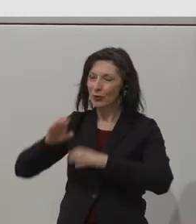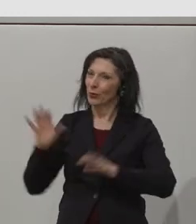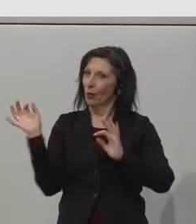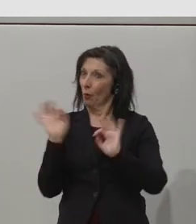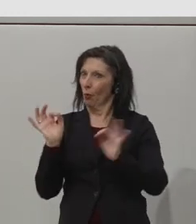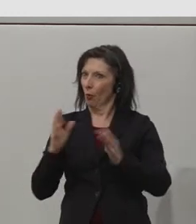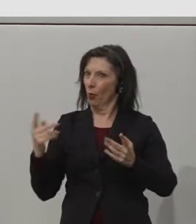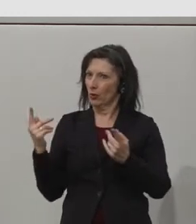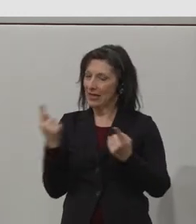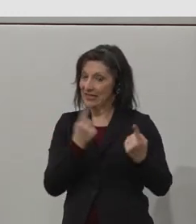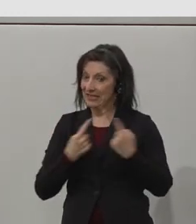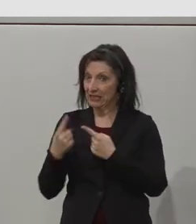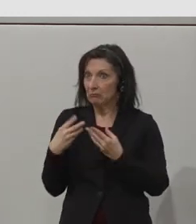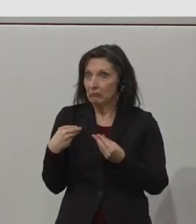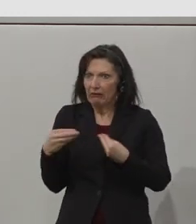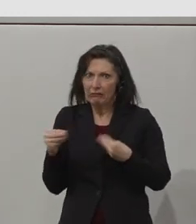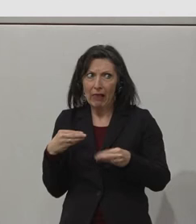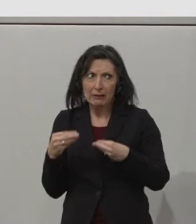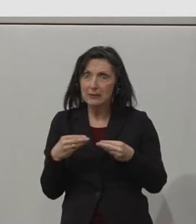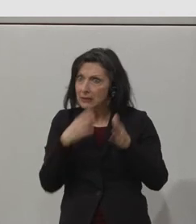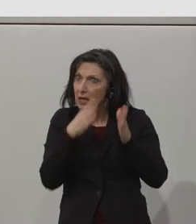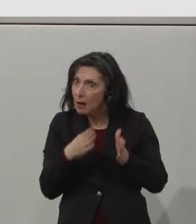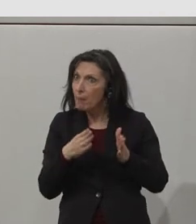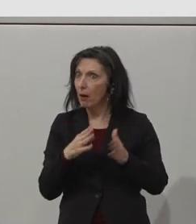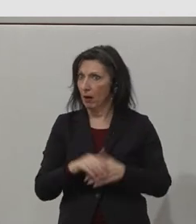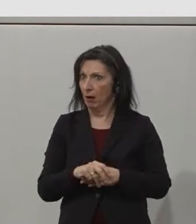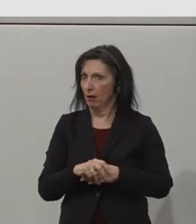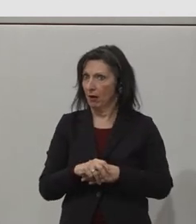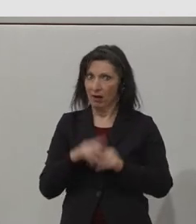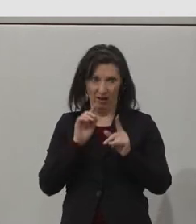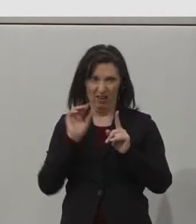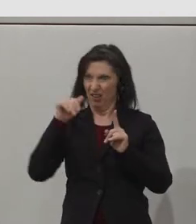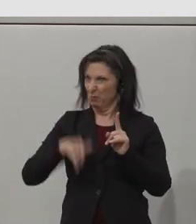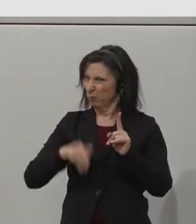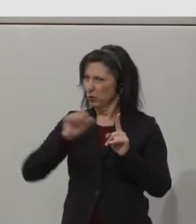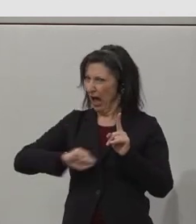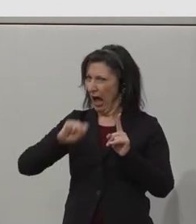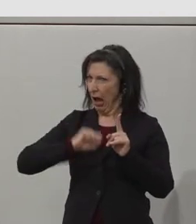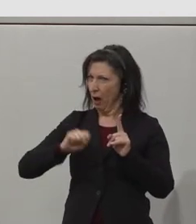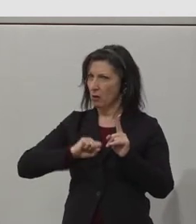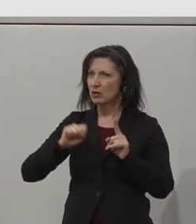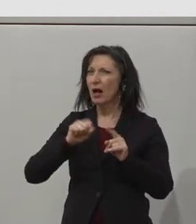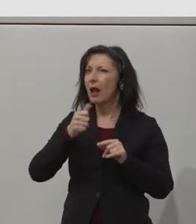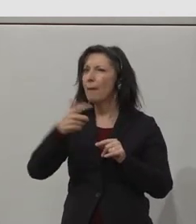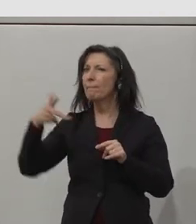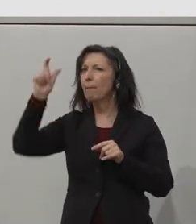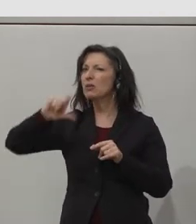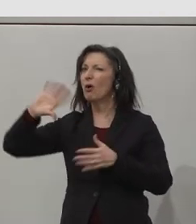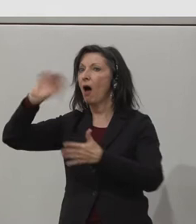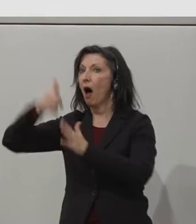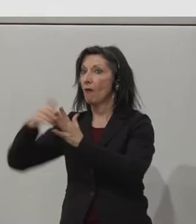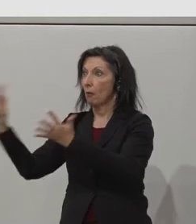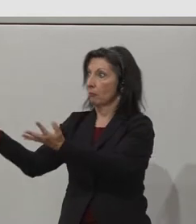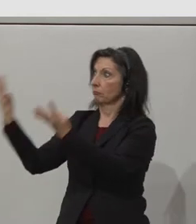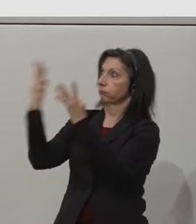The other types of roles are events management and marketing type roles. So even for an event such as today's event,